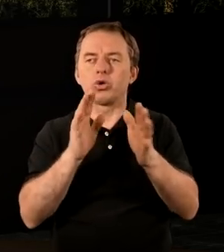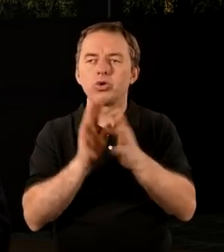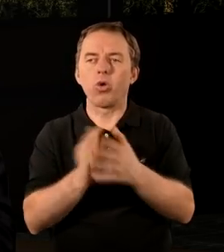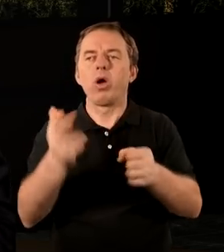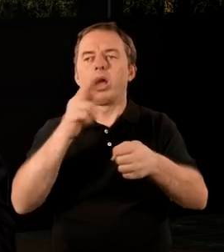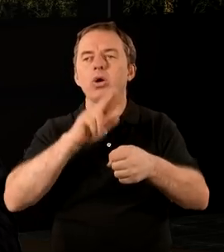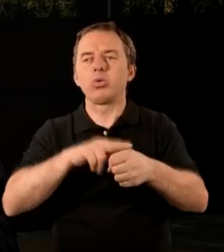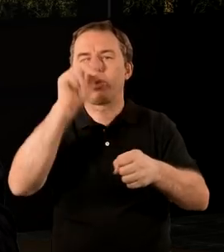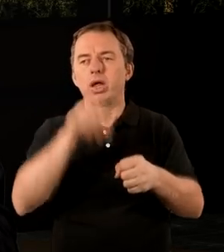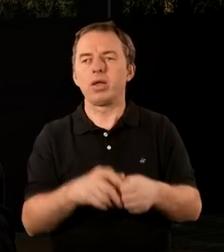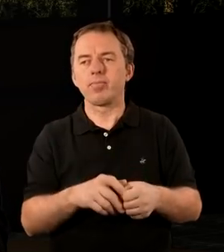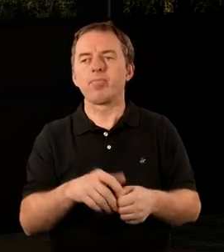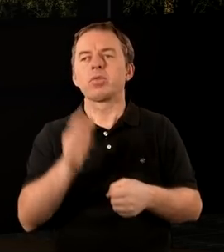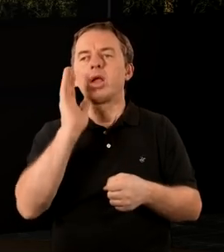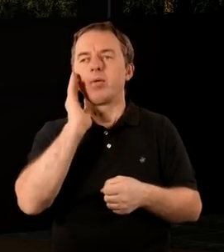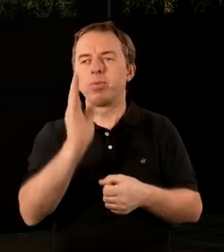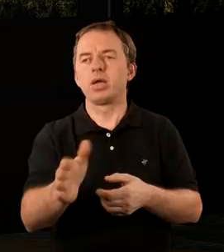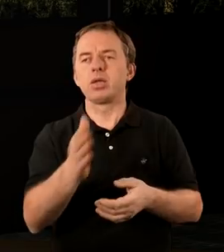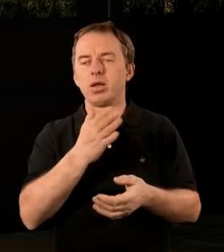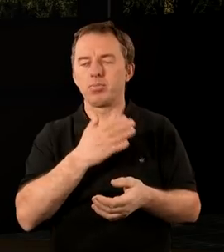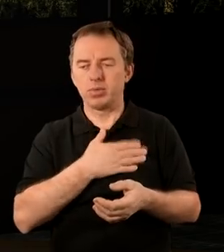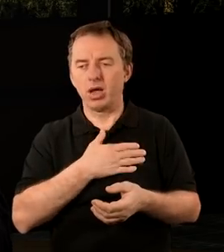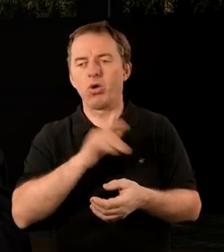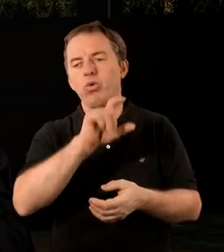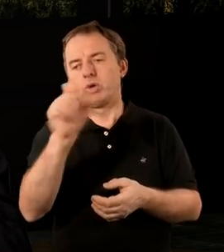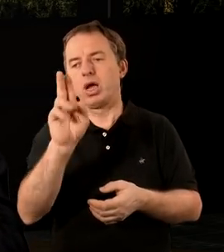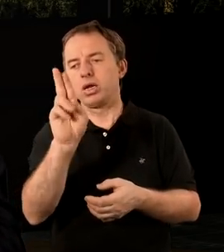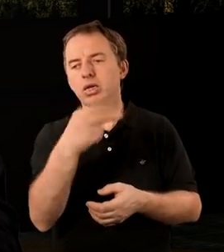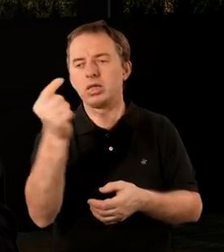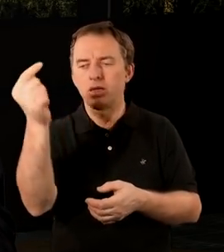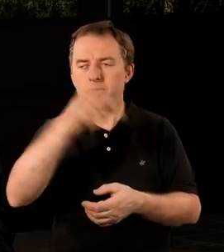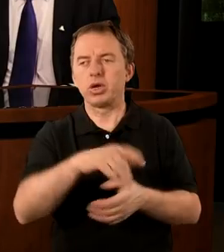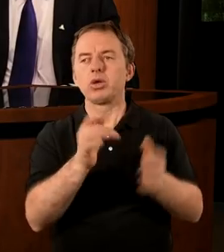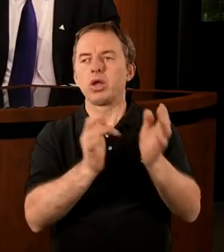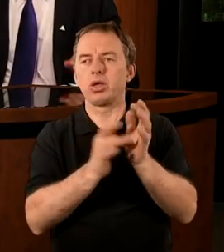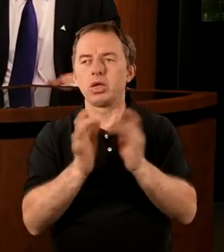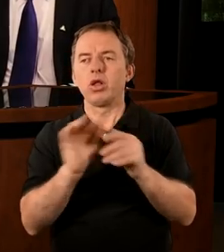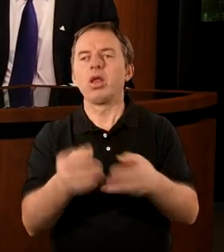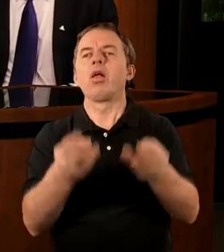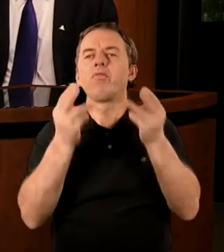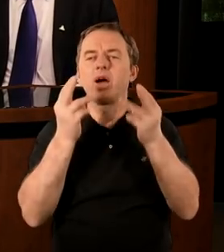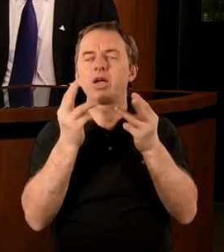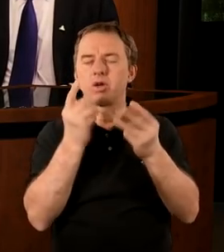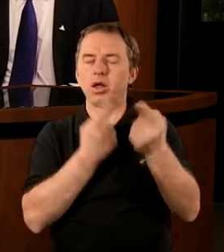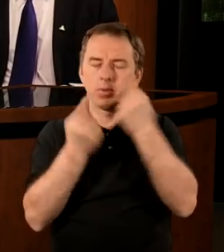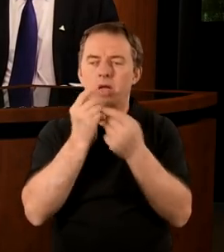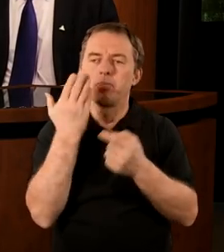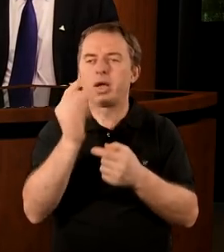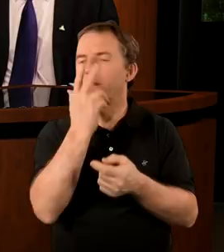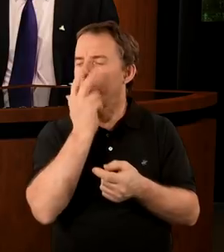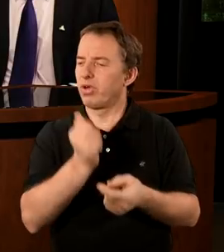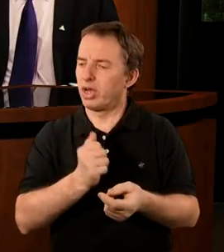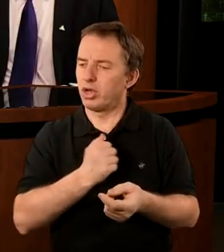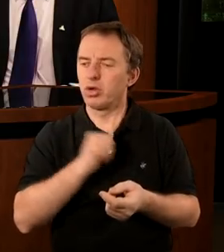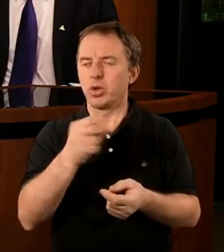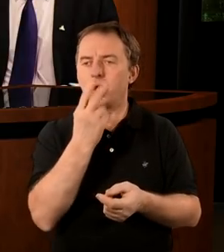będzie istniał w czasie, kiedy przyjdzie Jezus Chrystus. To jest ważne i myślę, że bardzo